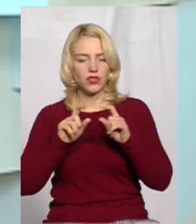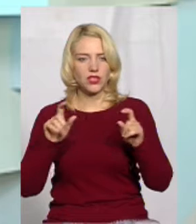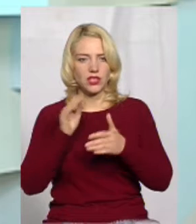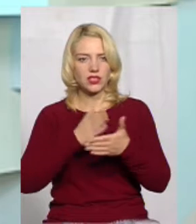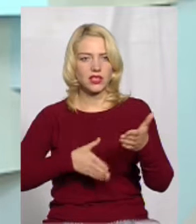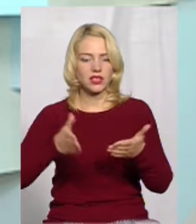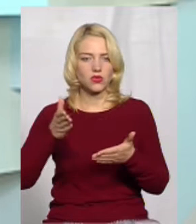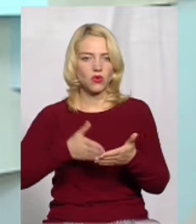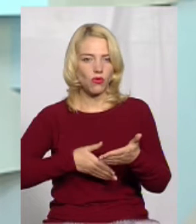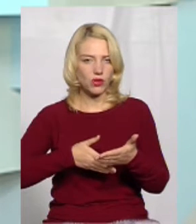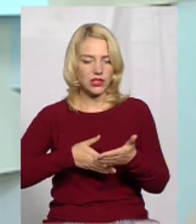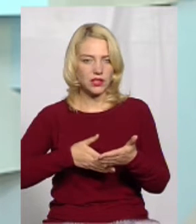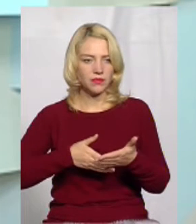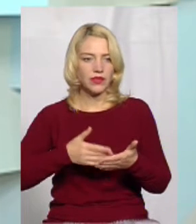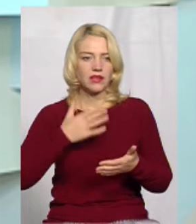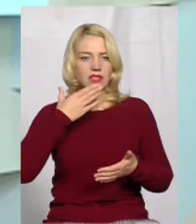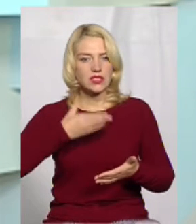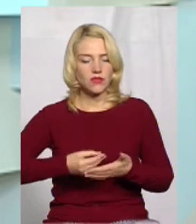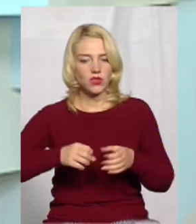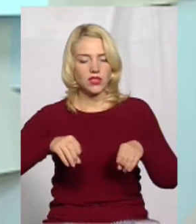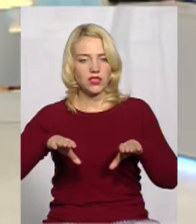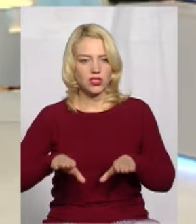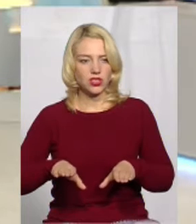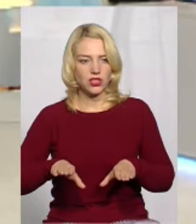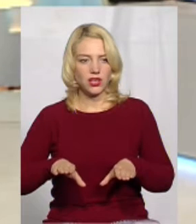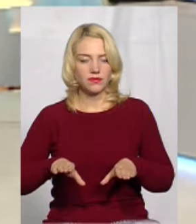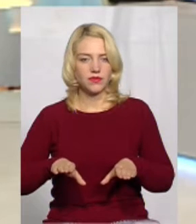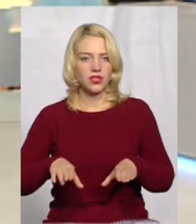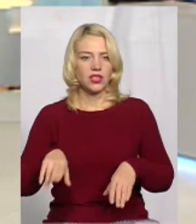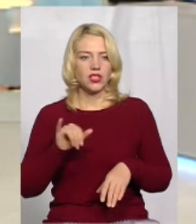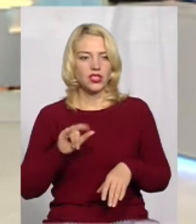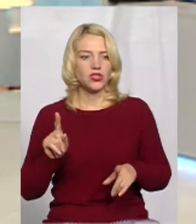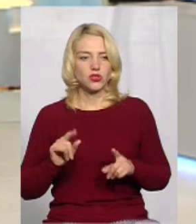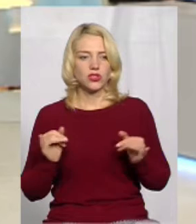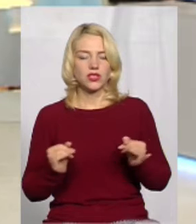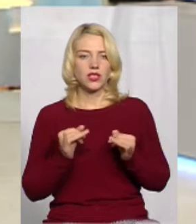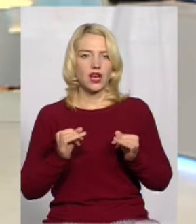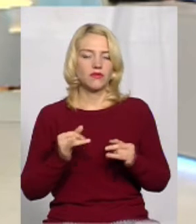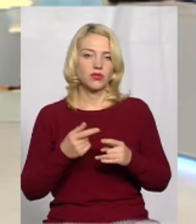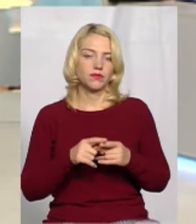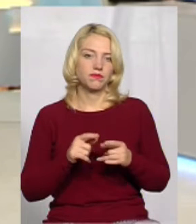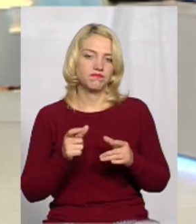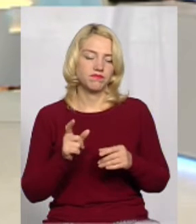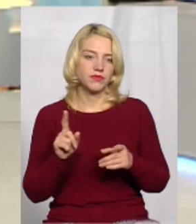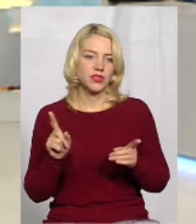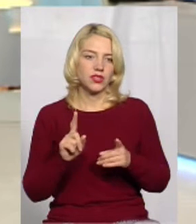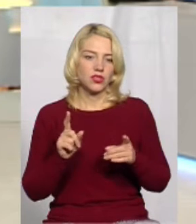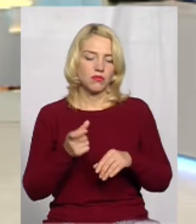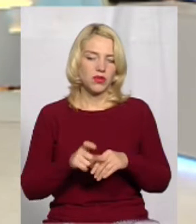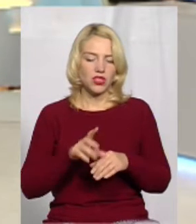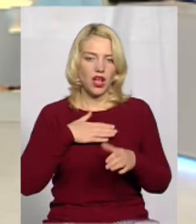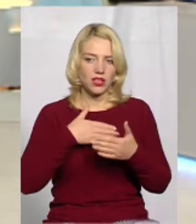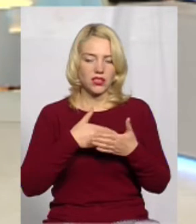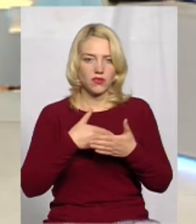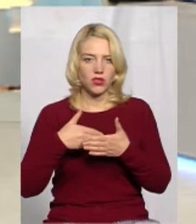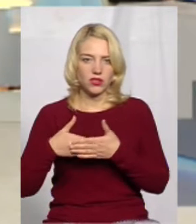скасовувати свої рішення. І що цікаво, ДАБІ чомусь так спочатку активно